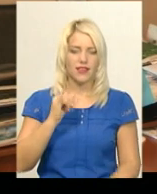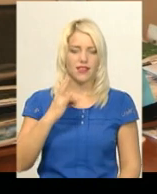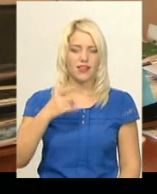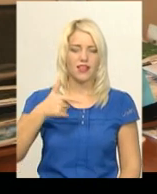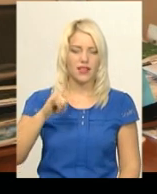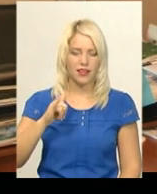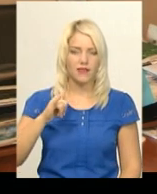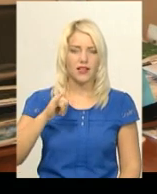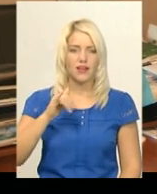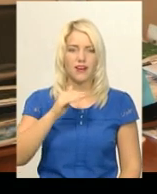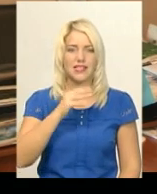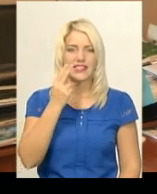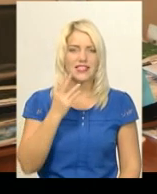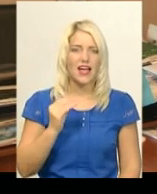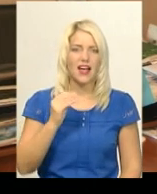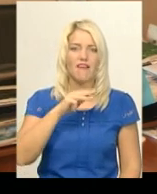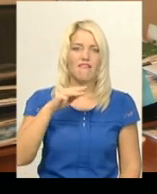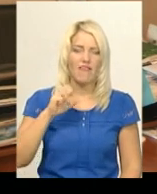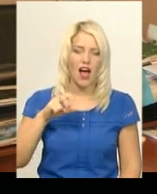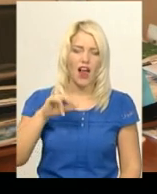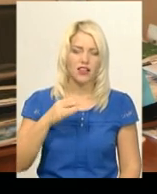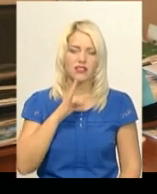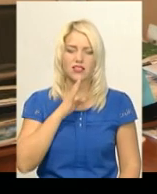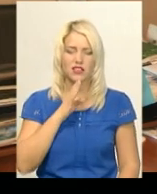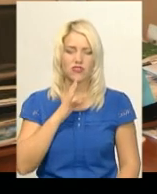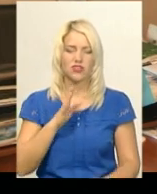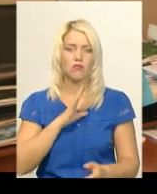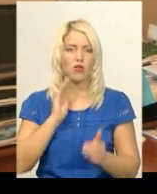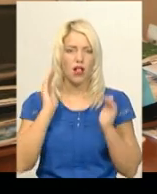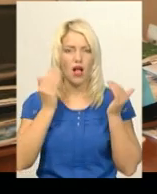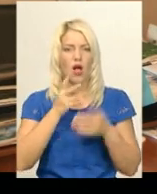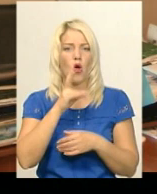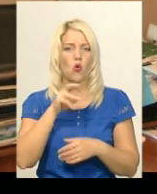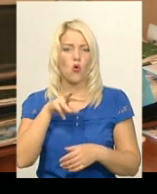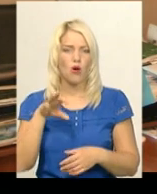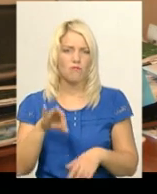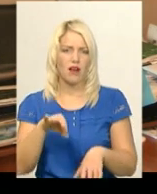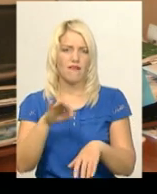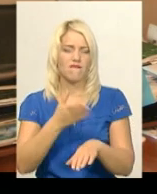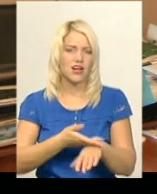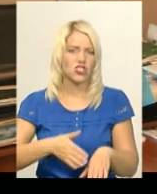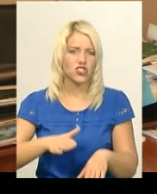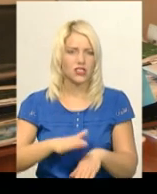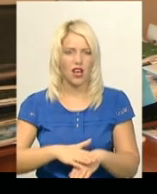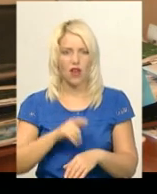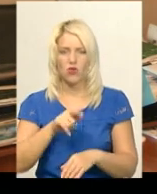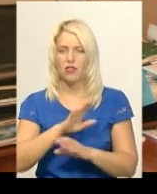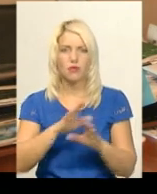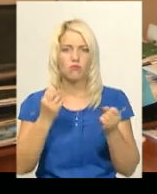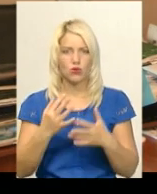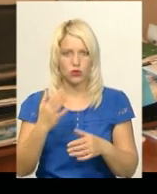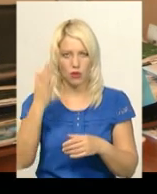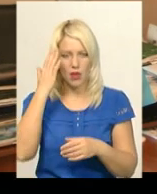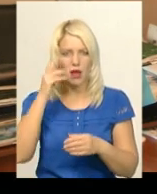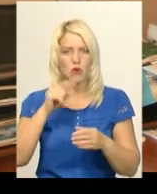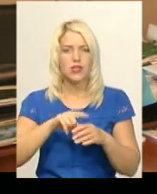дівчинка. Дуже важка вона була, дуже довго була в комі. В неї пішов не тільки менігінгіта, запаливання